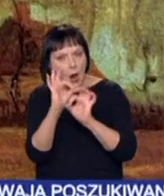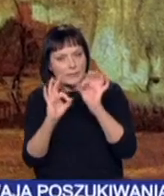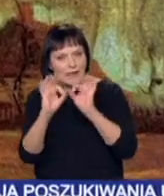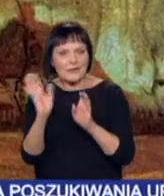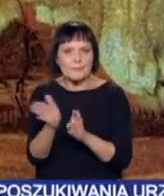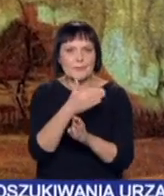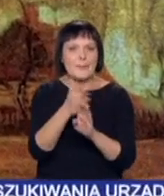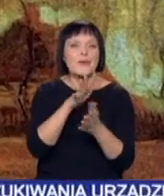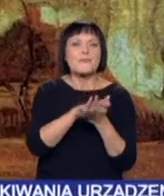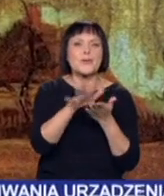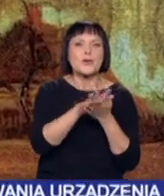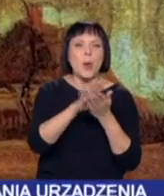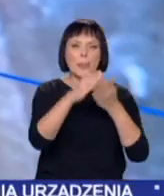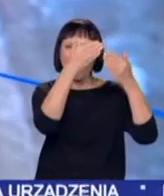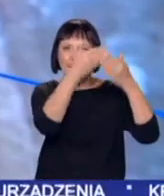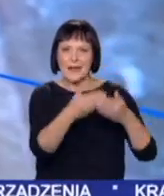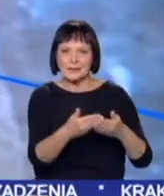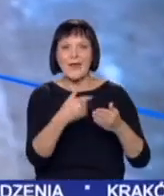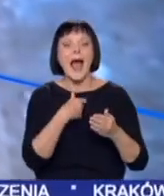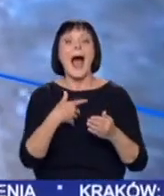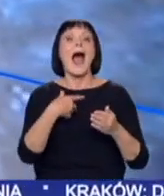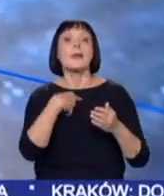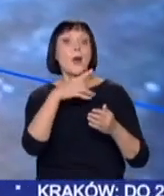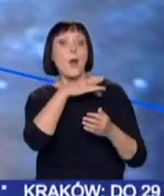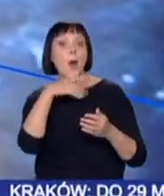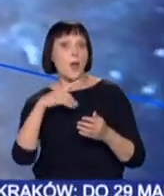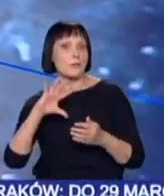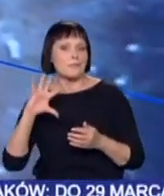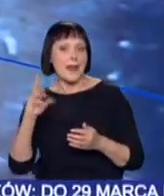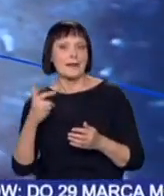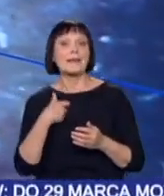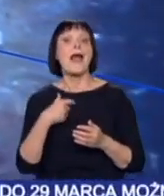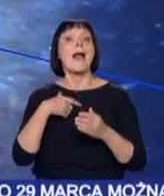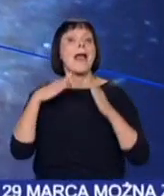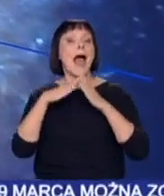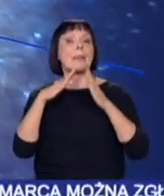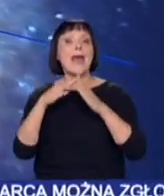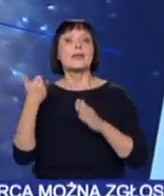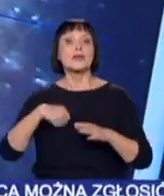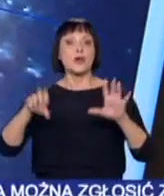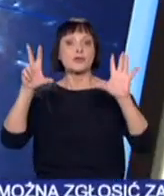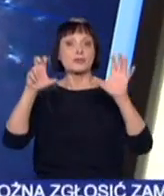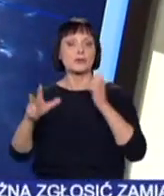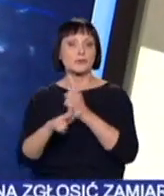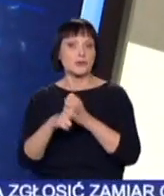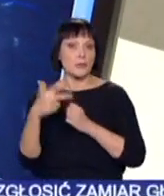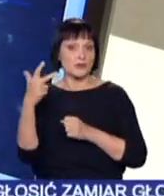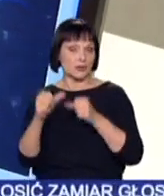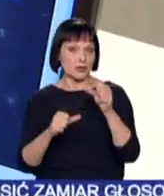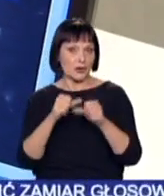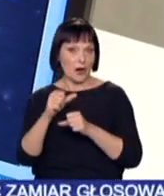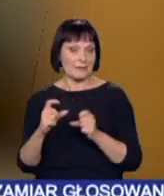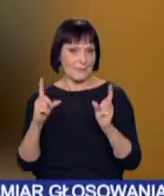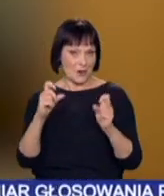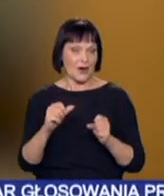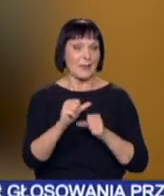Usunięto pobrudzoną ochronną warstwę werniksu, pejzaż nabrał kolorów. Wiejska chata z 1883 roku na początku lat